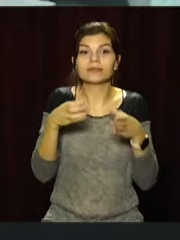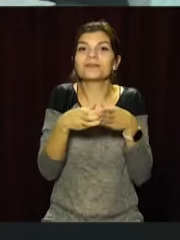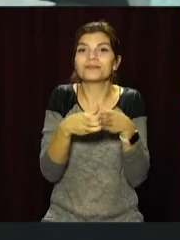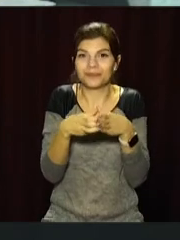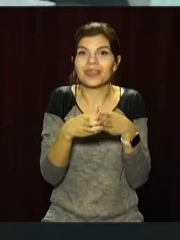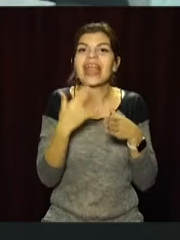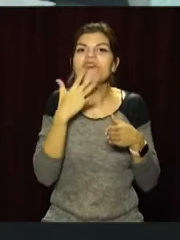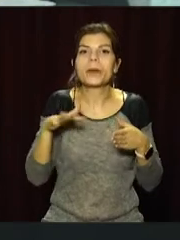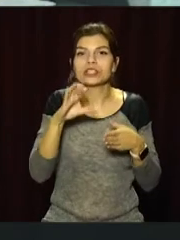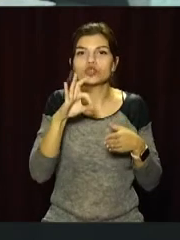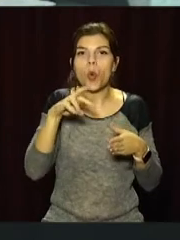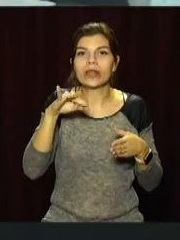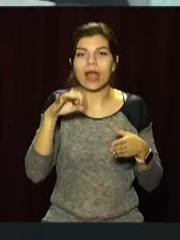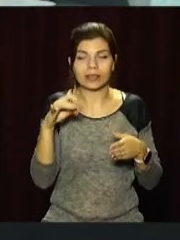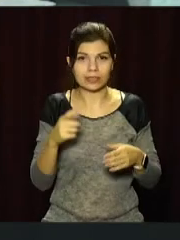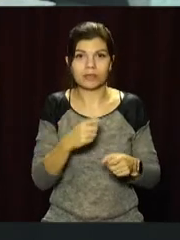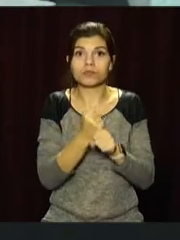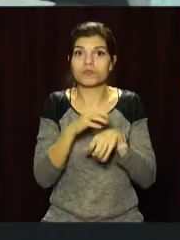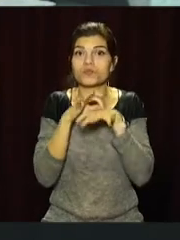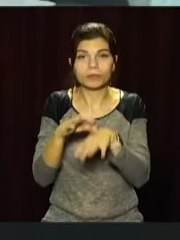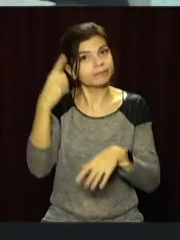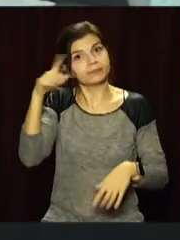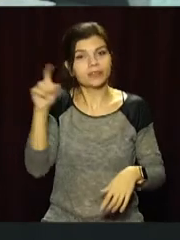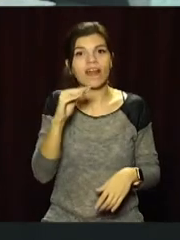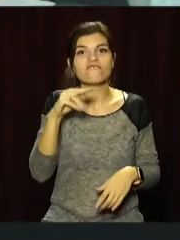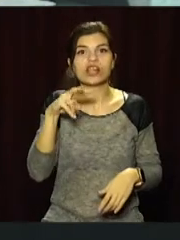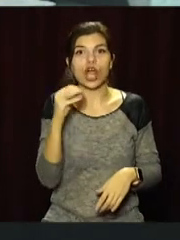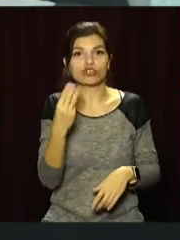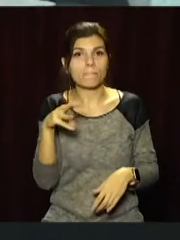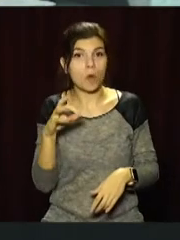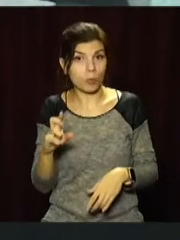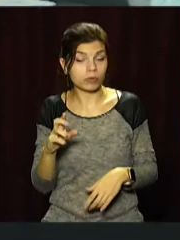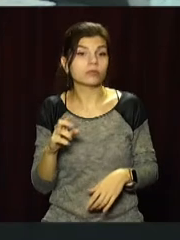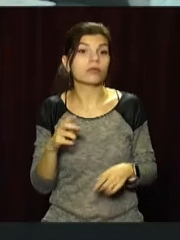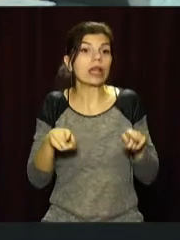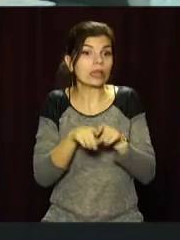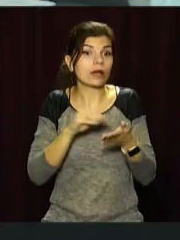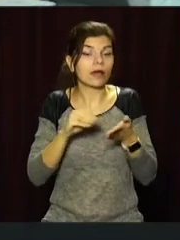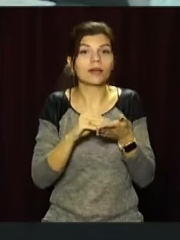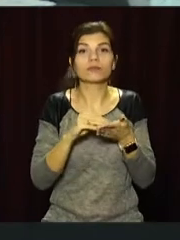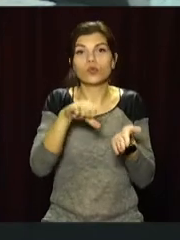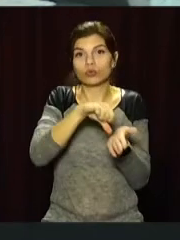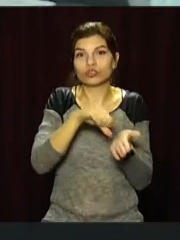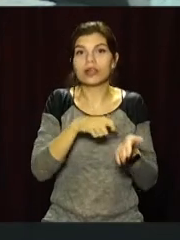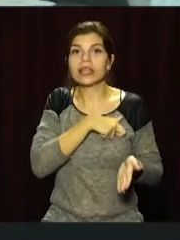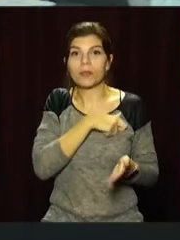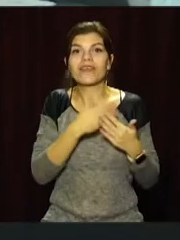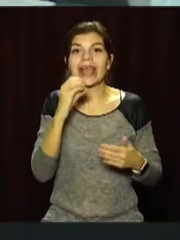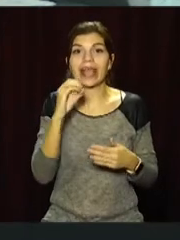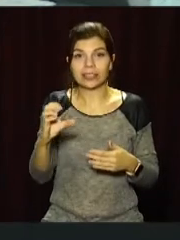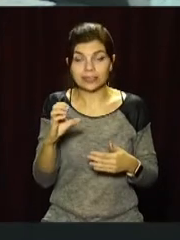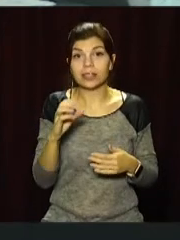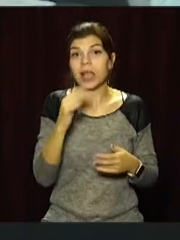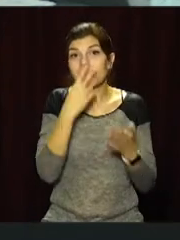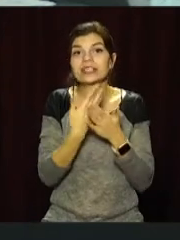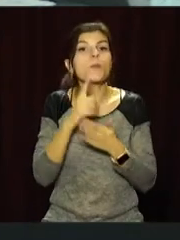солідарність» провели флешмоб. Так відзначили День української писемності та мови. В акції взяли участь депутати від ЄС та